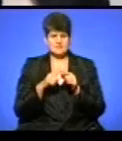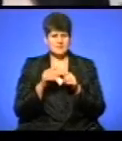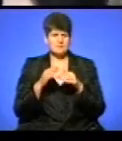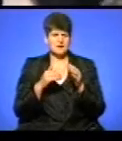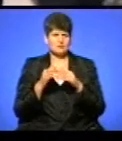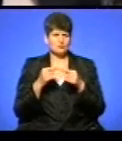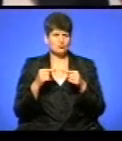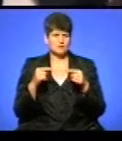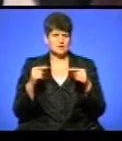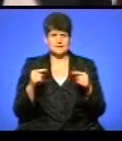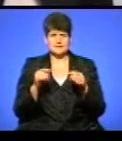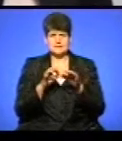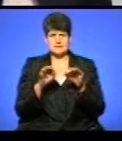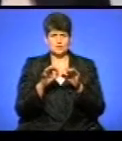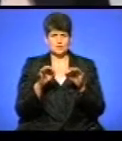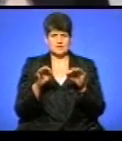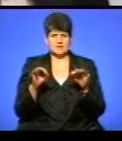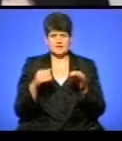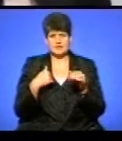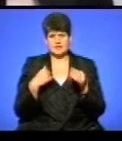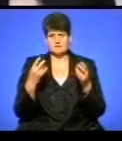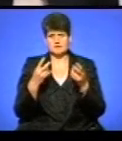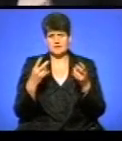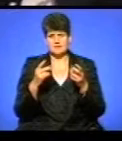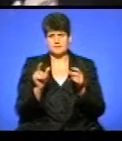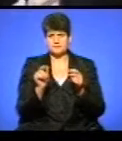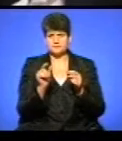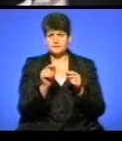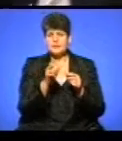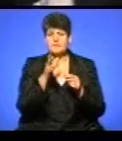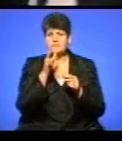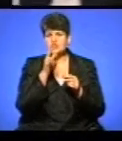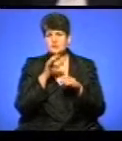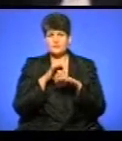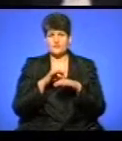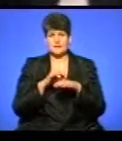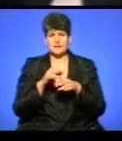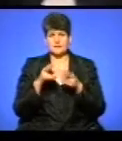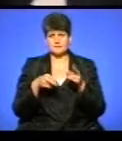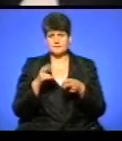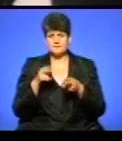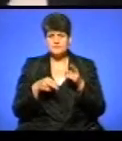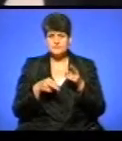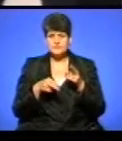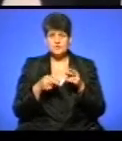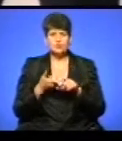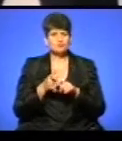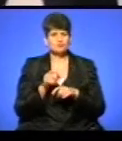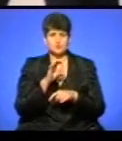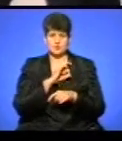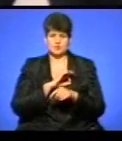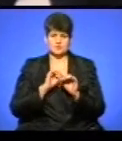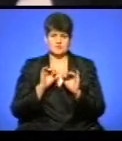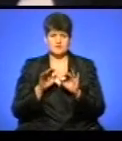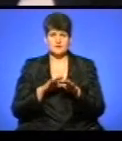судини, які нам приходиться лігувати під час проведення онкологічних втручань. Надзвичайно корисна річ при